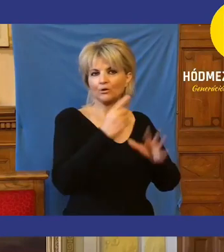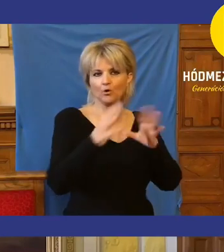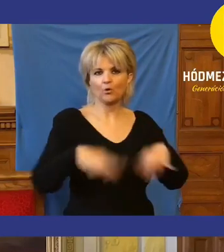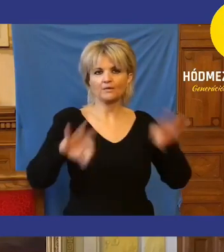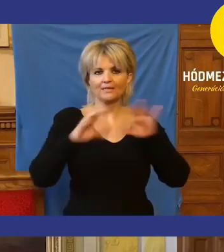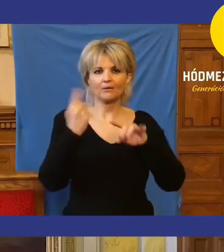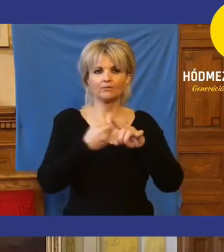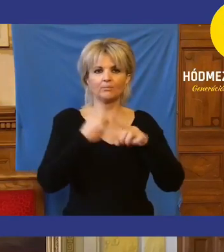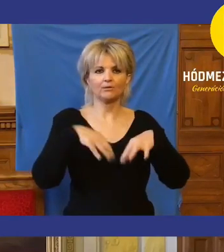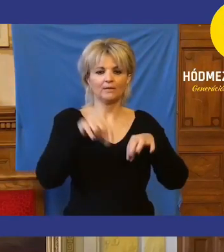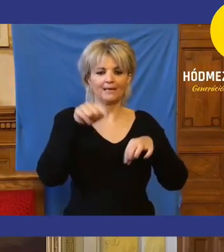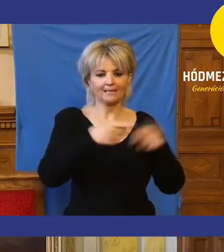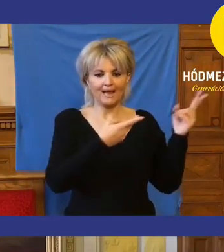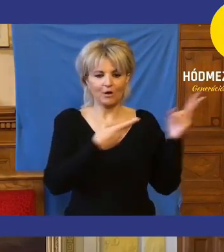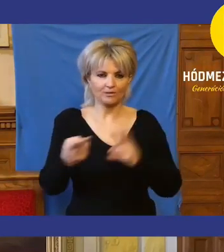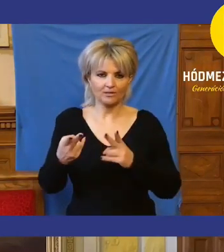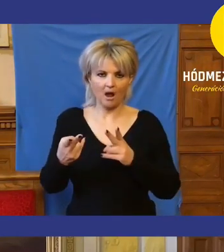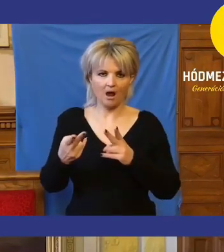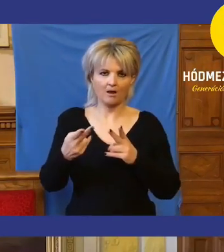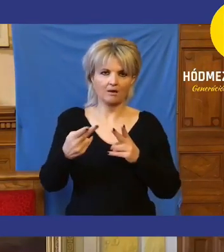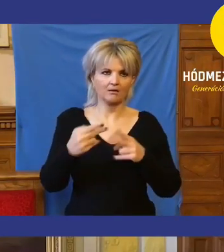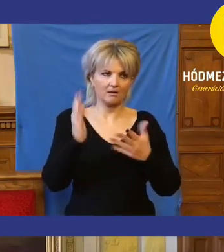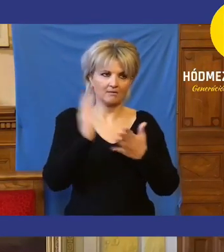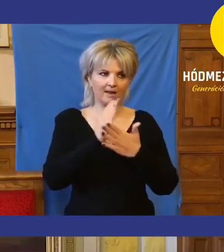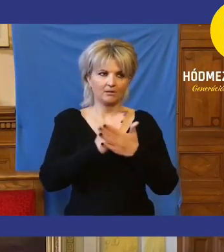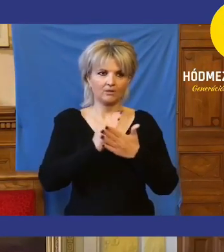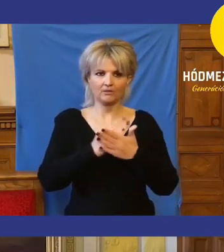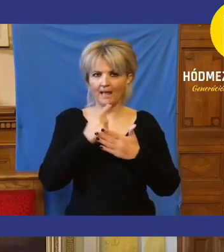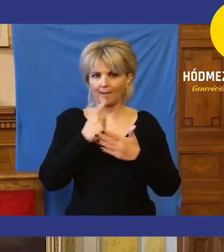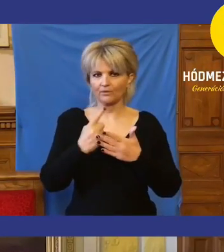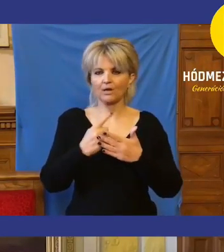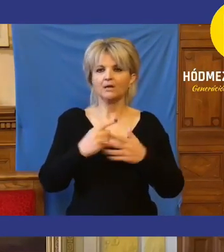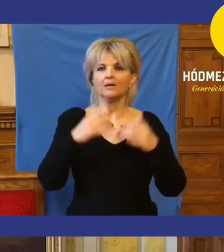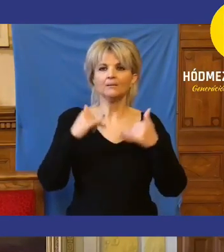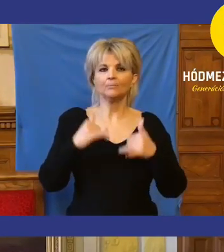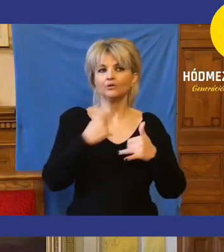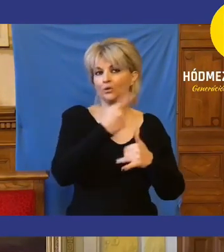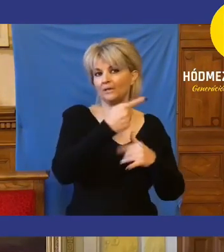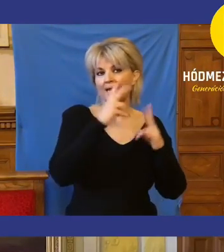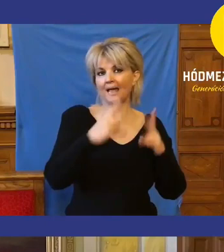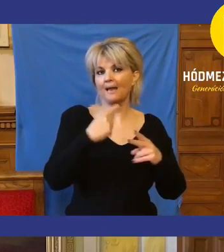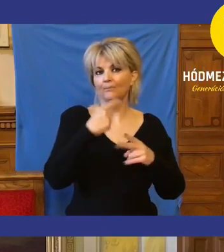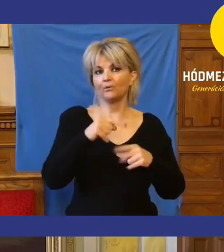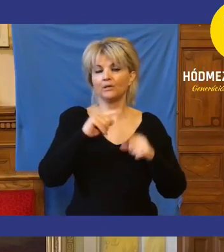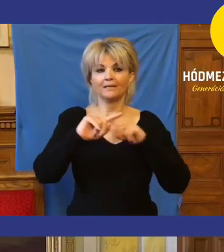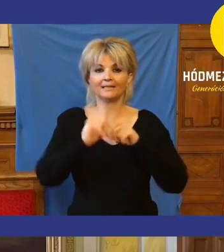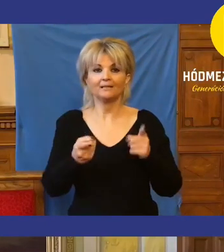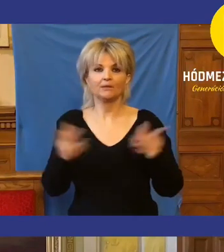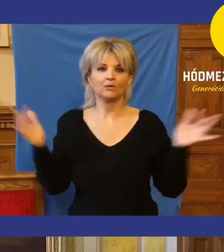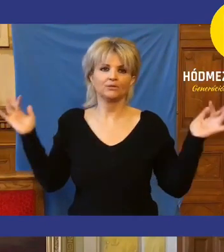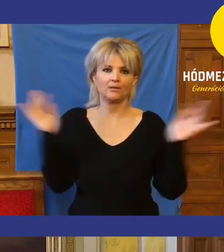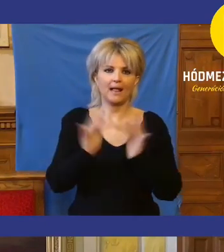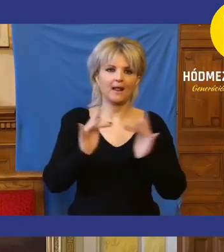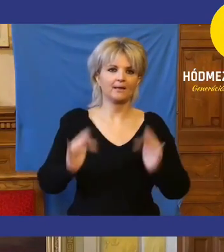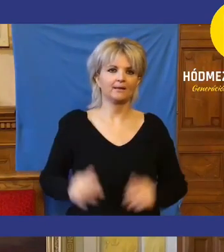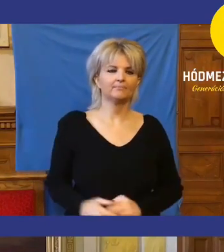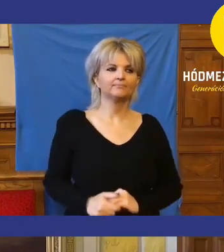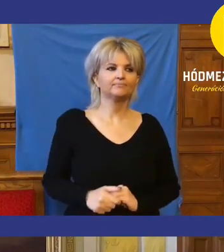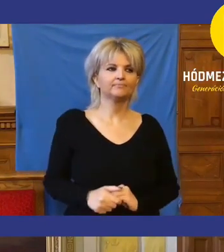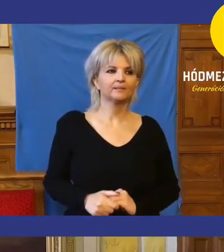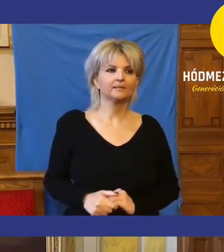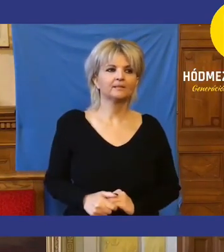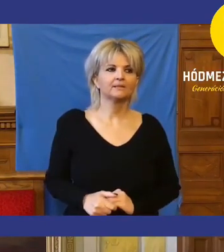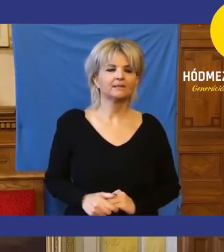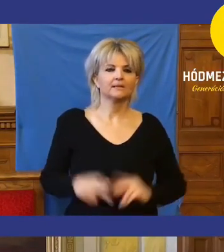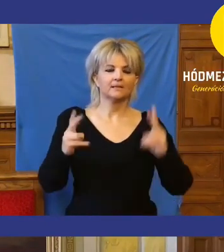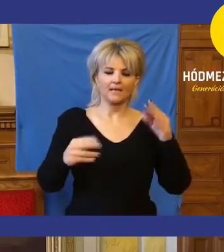országos politikai ügyek idehozatalát ráosztják. És most önöre osztották azt, hogy ezeren tiltakozzon. Jó,